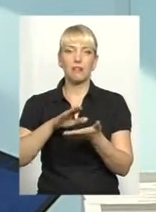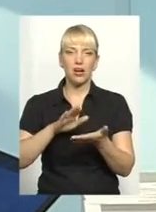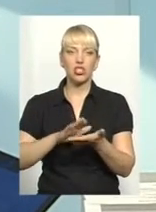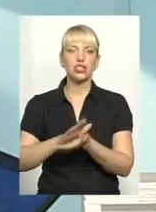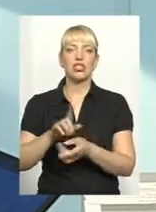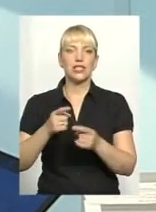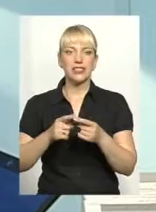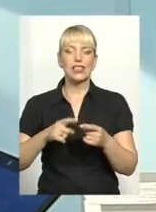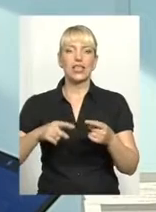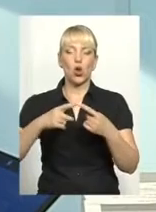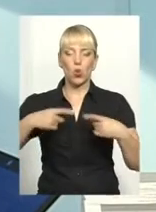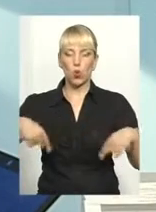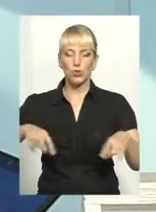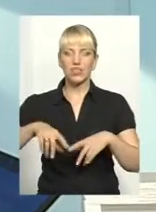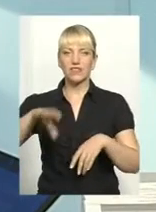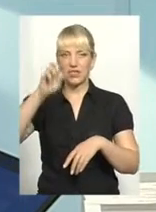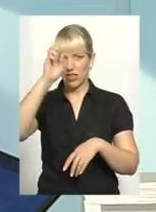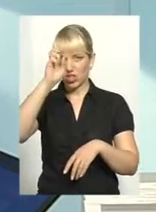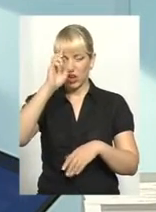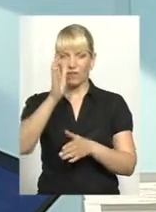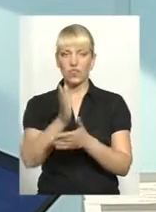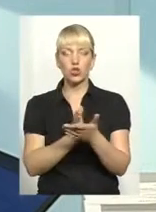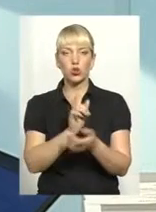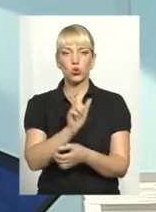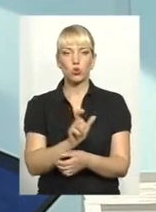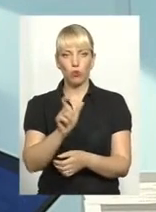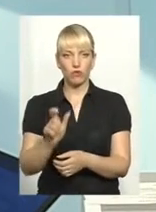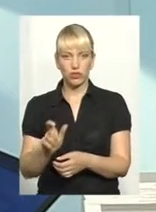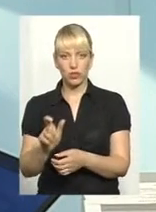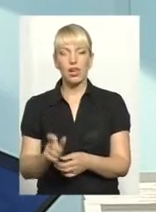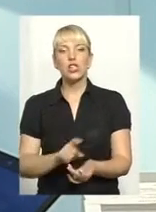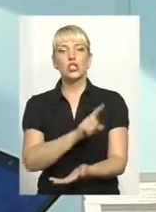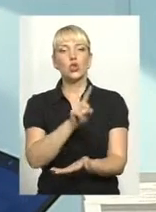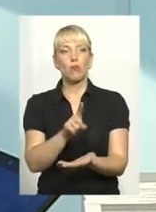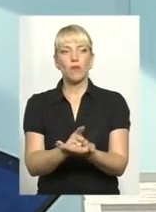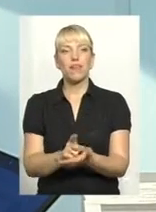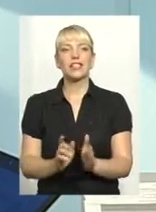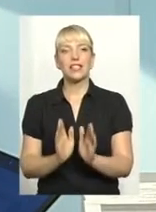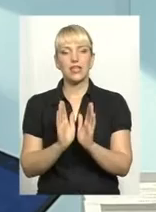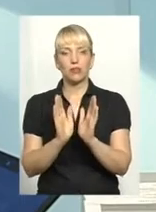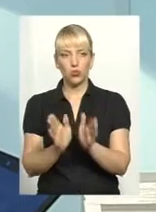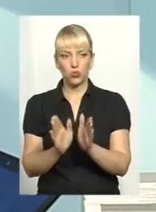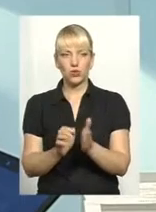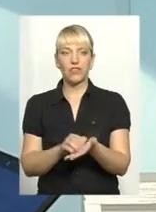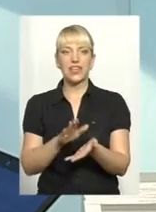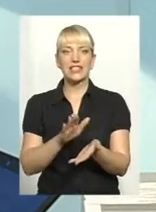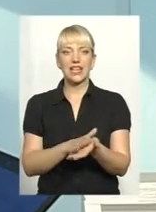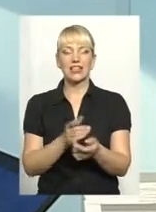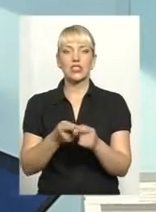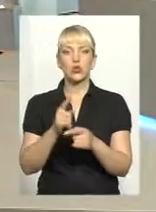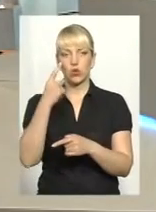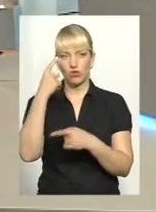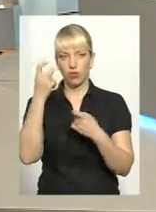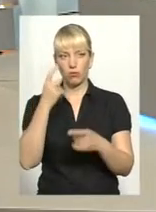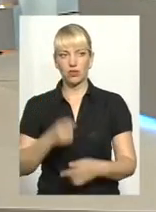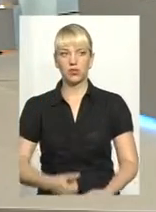і всі державні службовці зобов'язані будуть вказати цю інформацію.